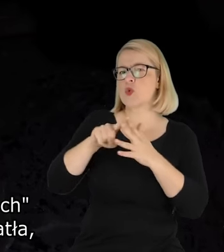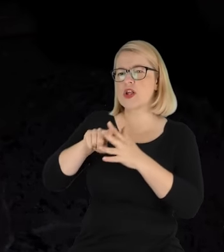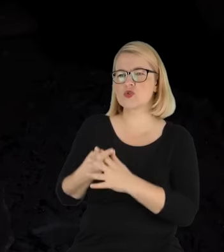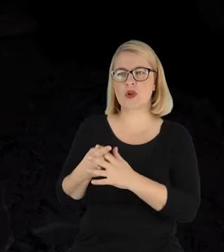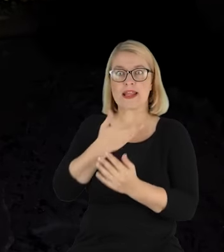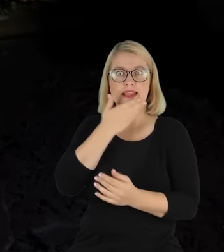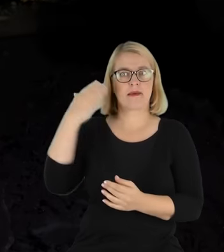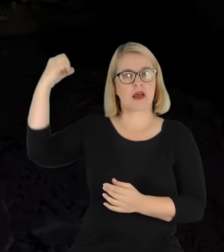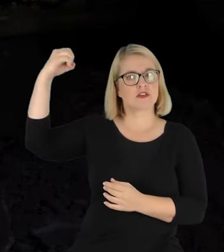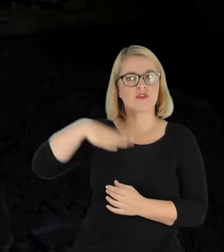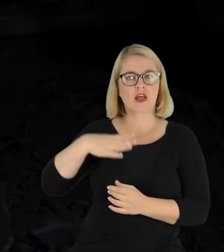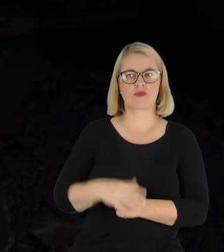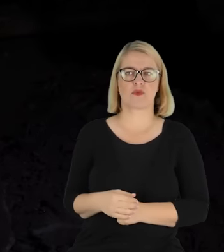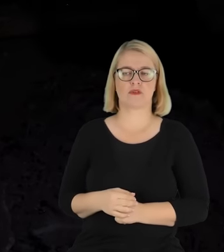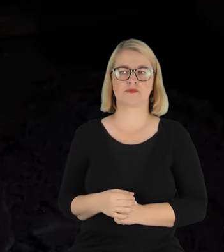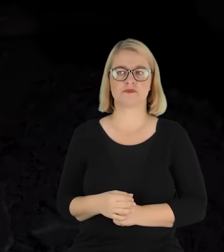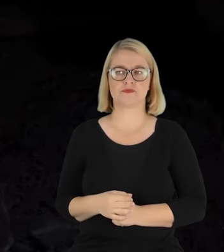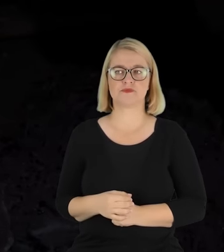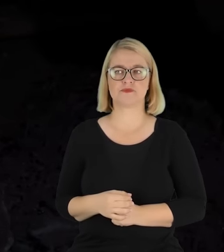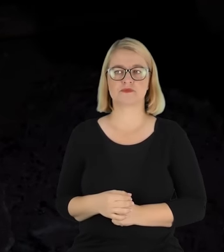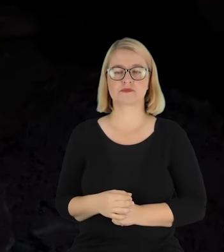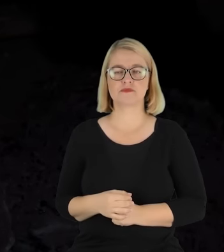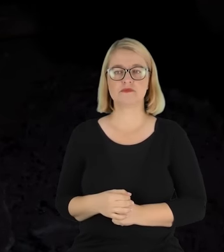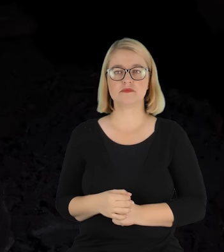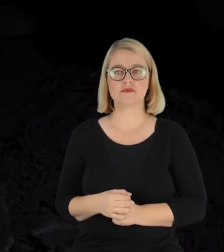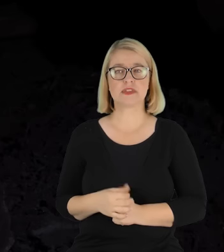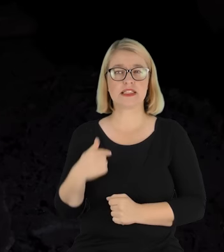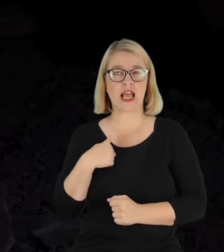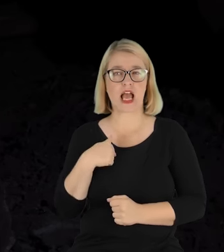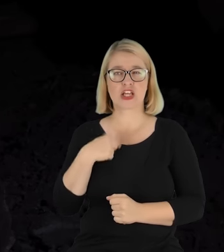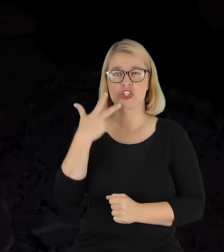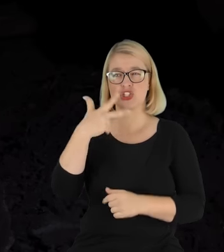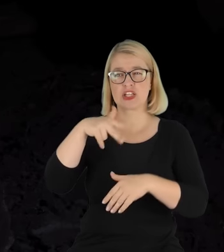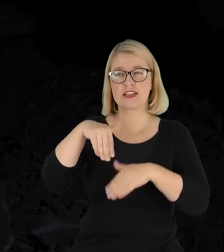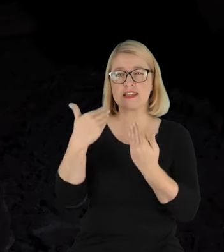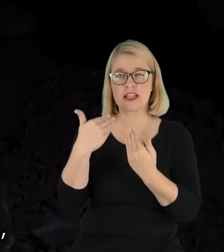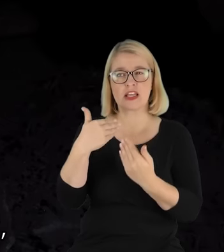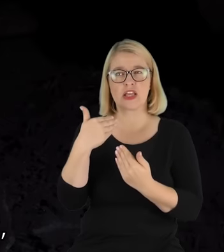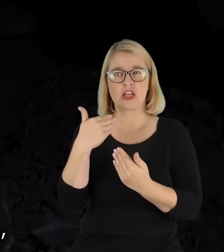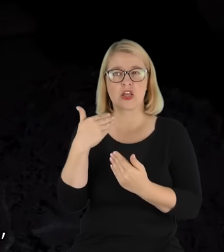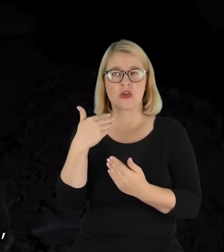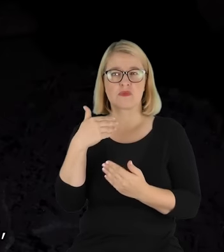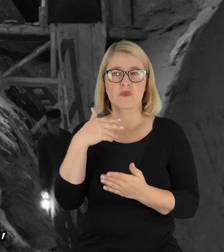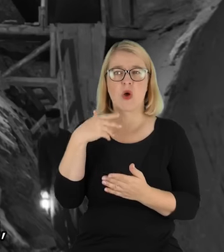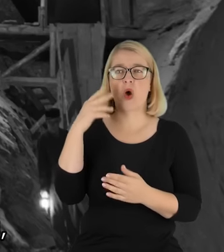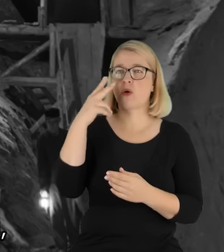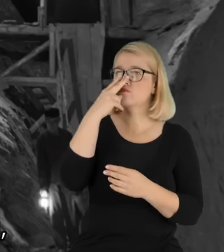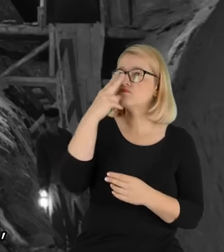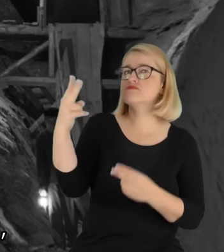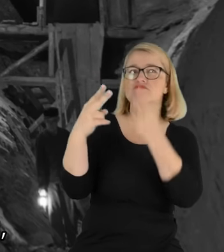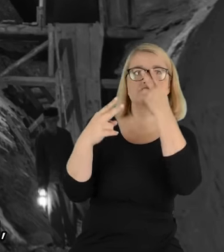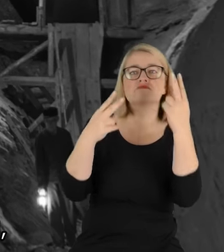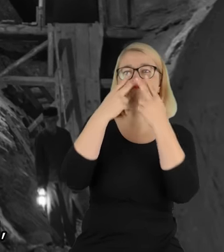tam, gdzie nie ma światła, gdzie ja był mój dobranoc, anioł, dzień dobry. Wchodziłem trzy dni, profesor mnie wtajemniczył w